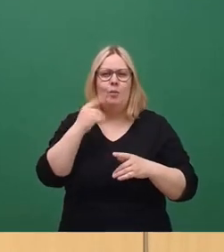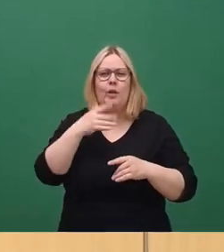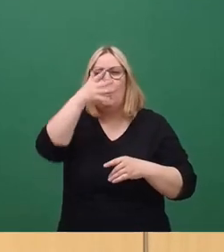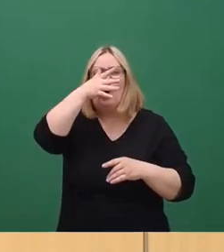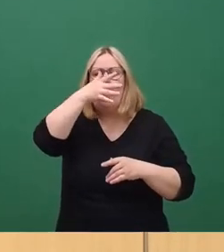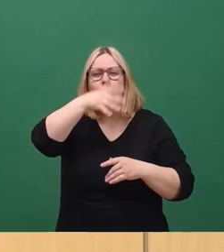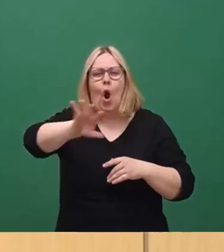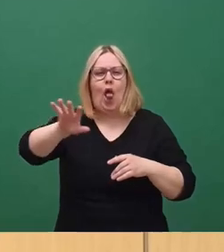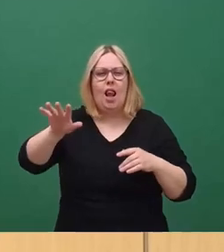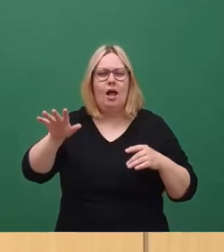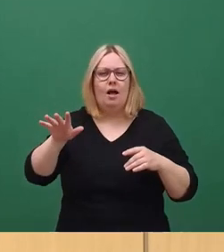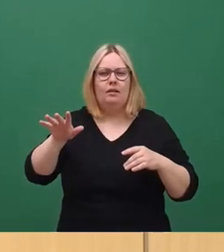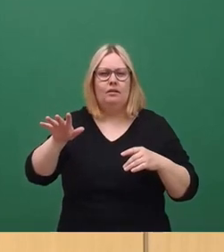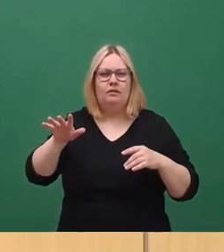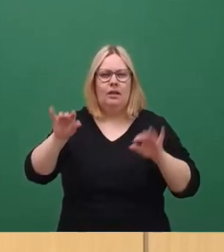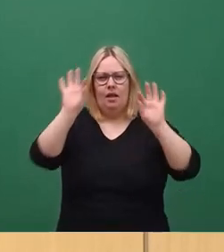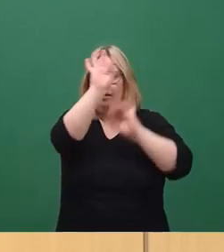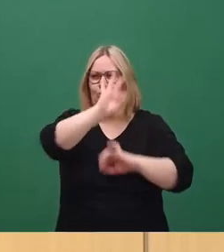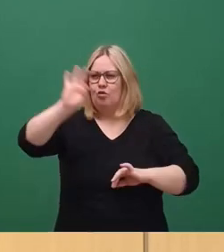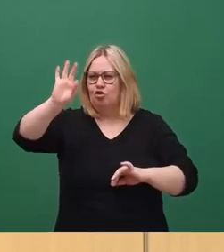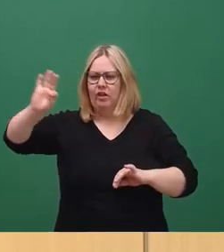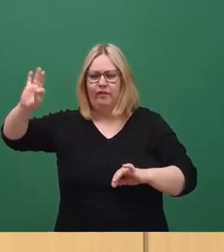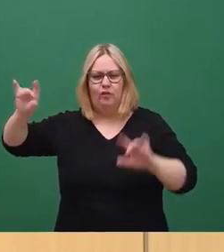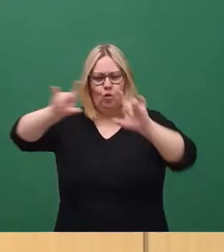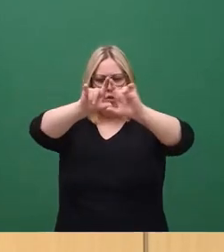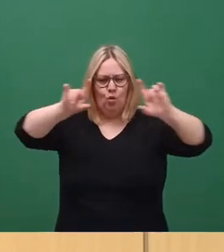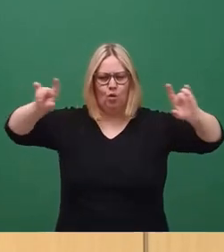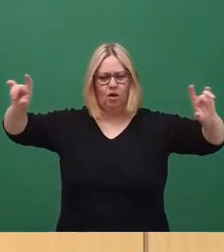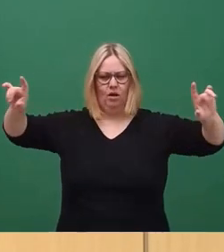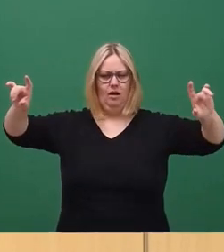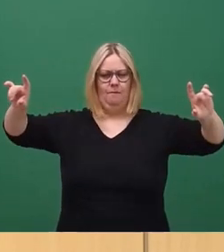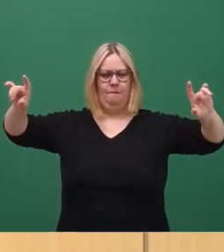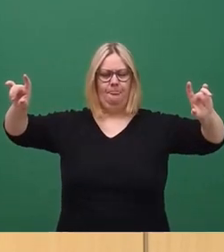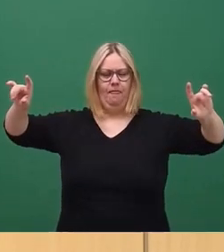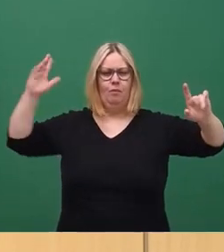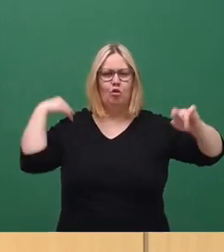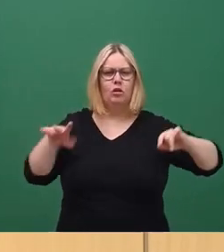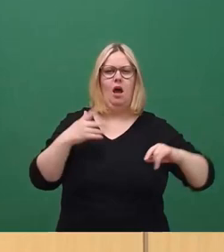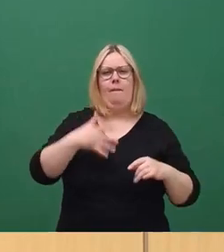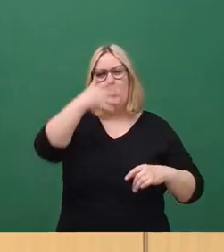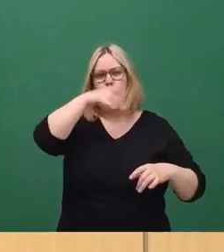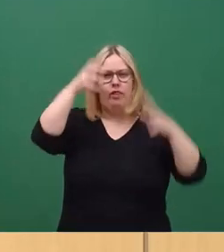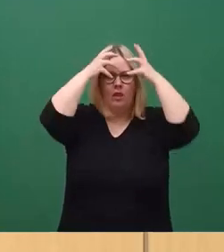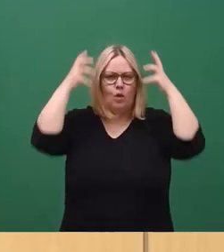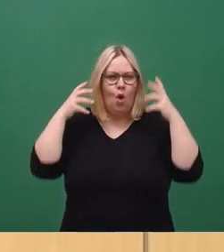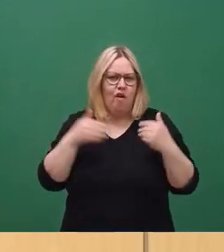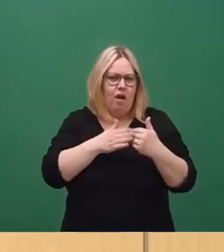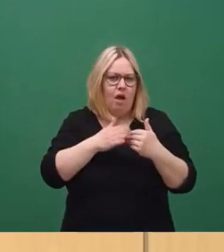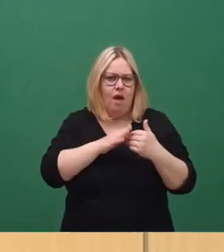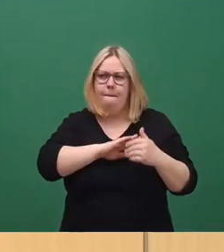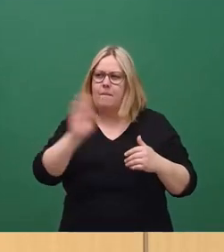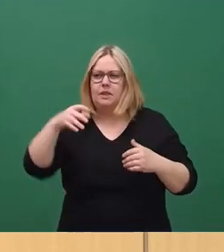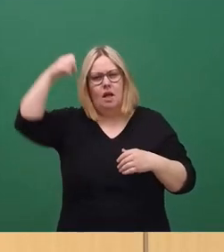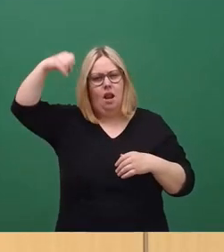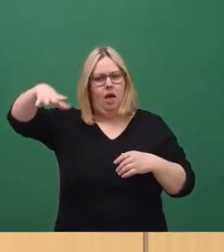Ladenbeschriftung, Geschäftebeschriftung, Restaurantbeschriftung, wie es noch am Tor oder am Goldenen Löwe ist, das zog sich bis zur Laterne heute